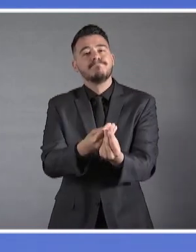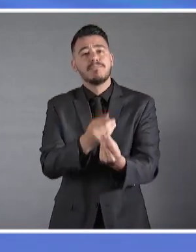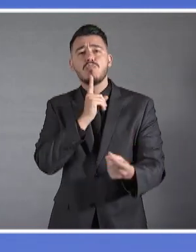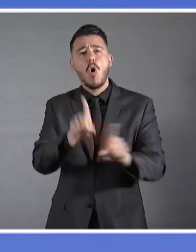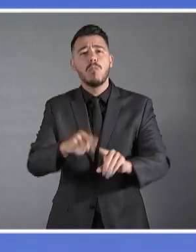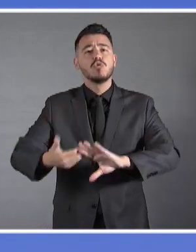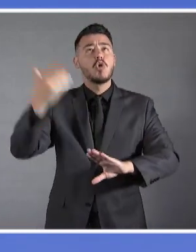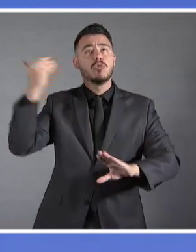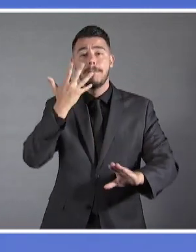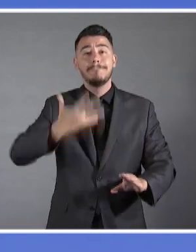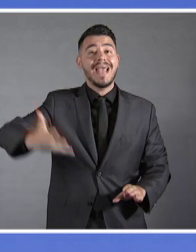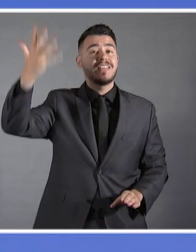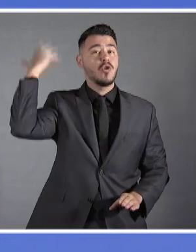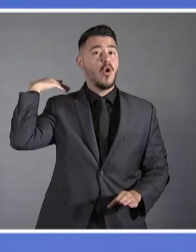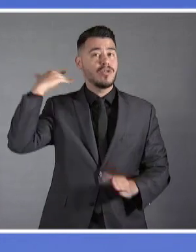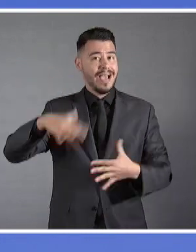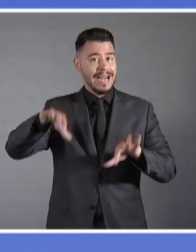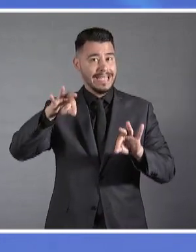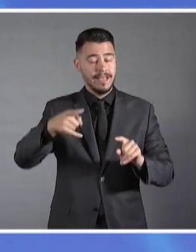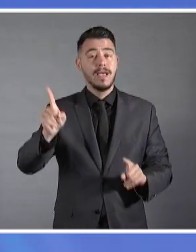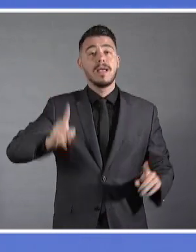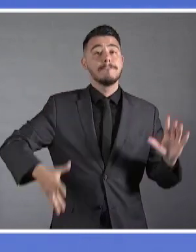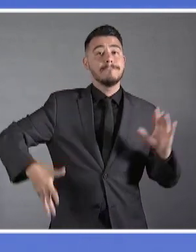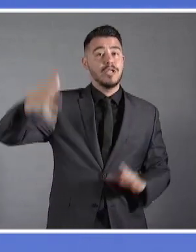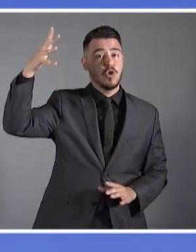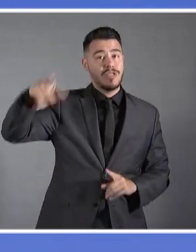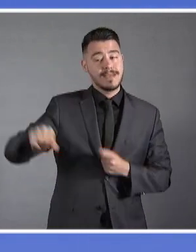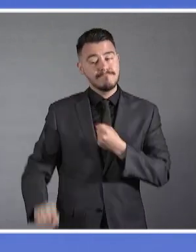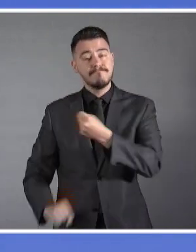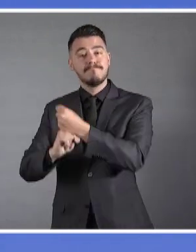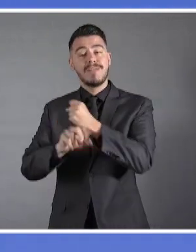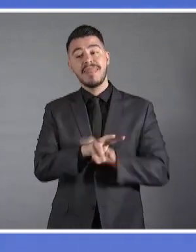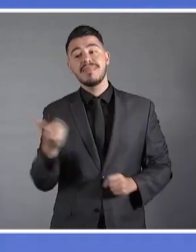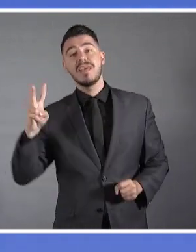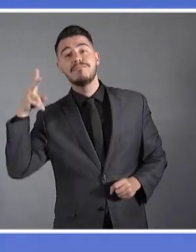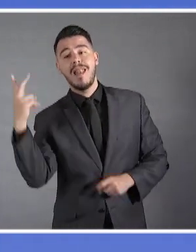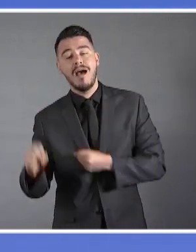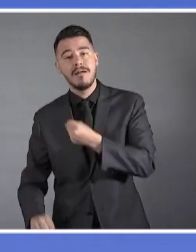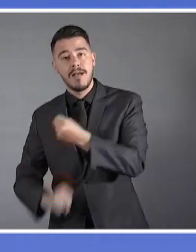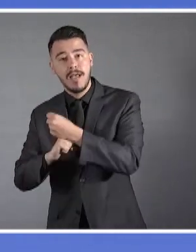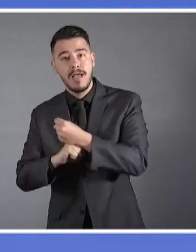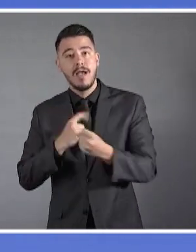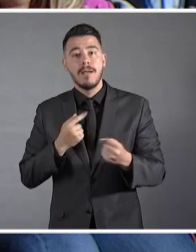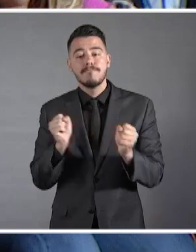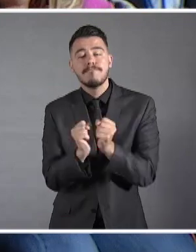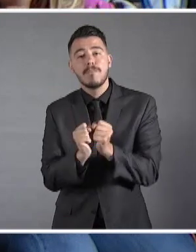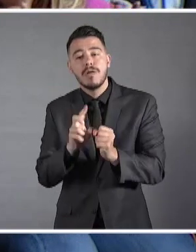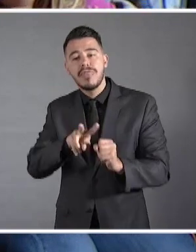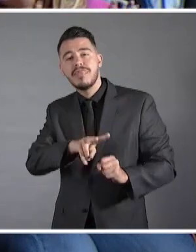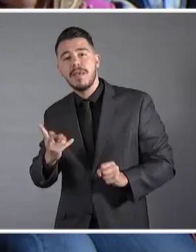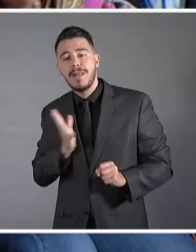πέντε χρόνια ο Κυριάκος στο πλευρό σου, κοντά στον κάθε ένα και στην κάθε μια από εσάς που δίνετε